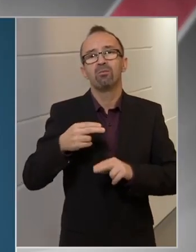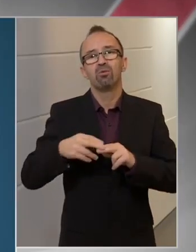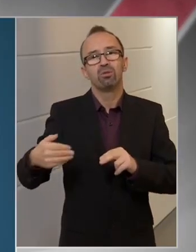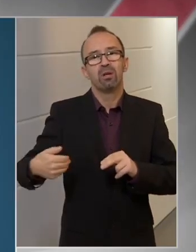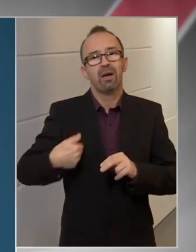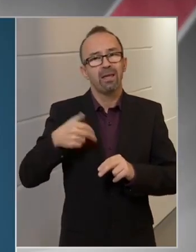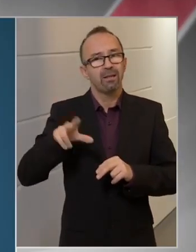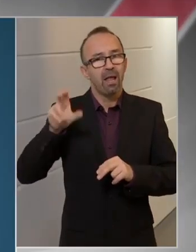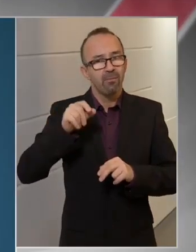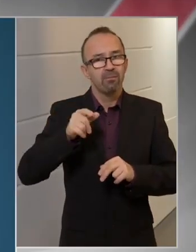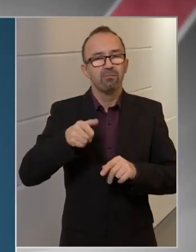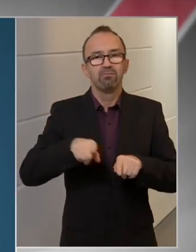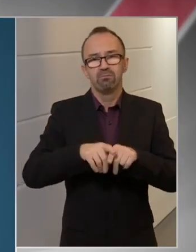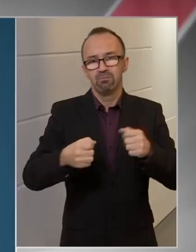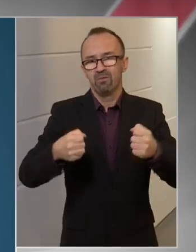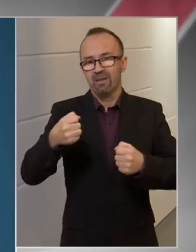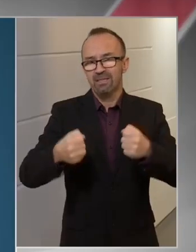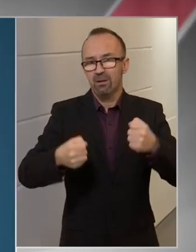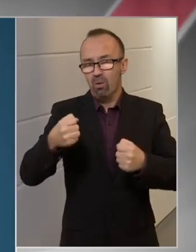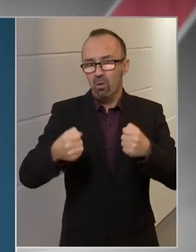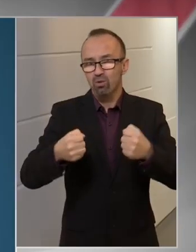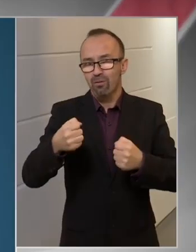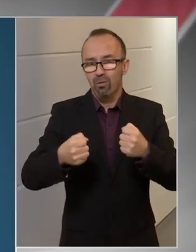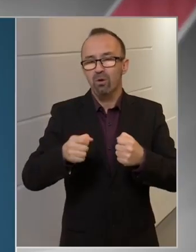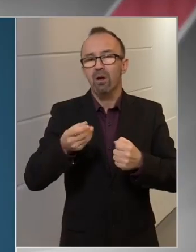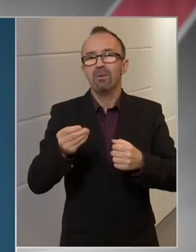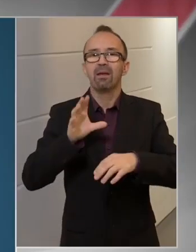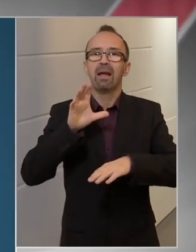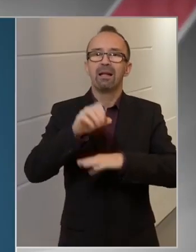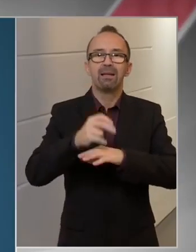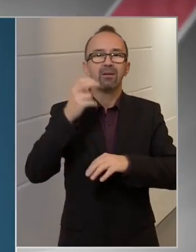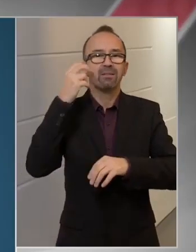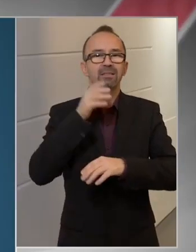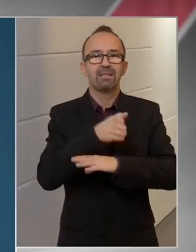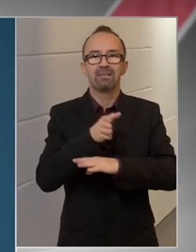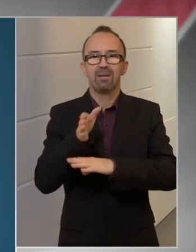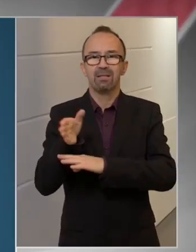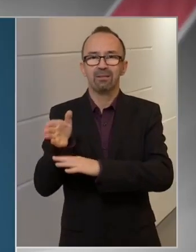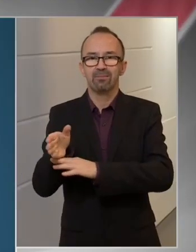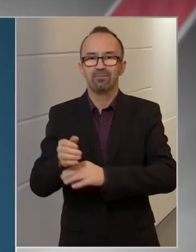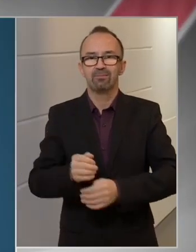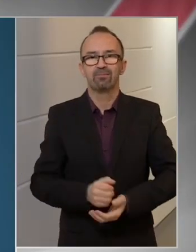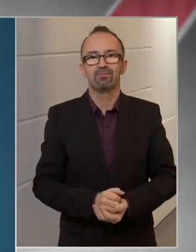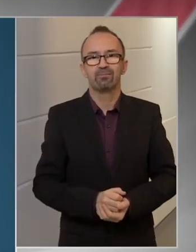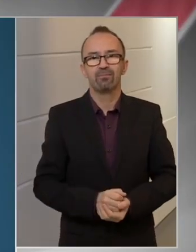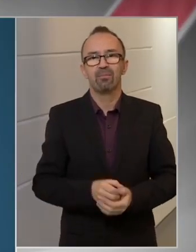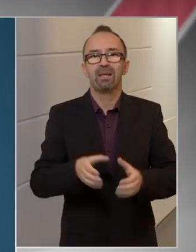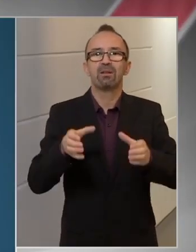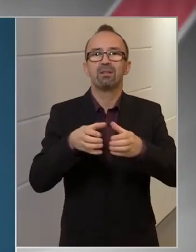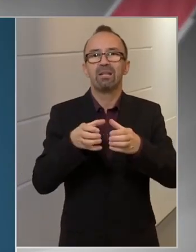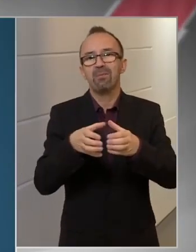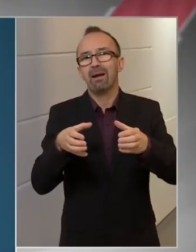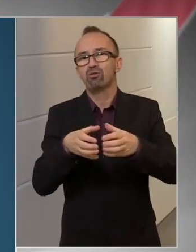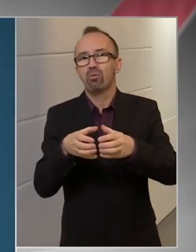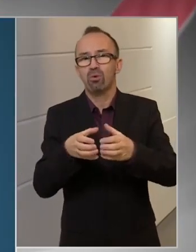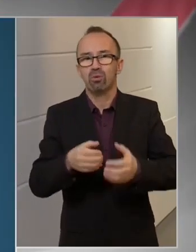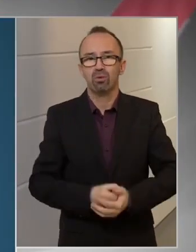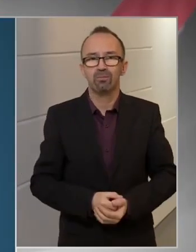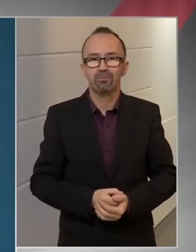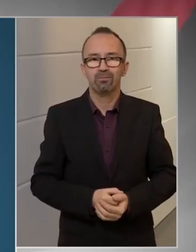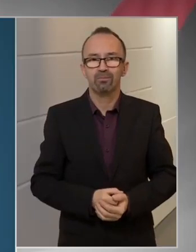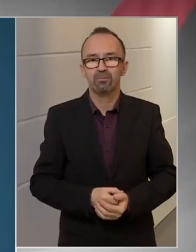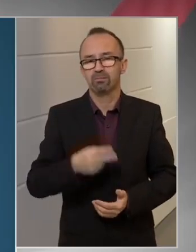pedig ezeket a gépkocsikat vezetik, amivel elérik az intézményeket ezek a tímek, ezek a kis csoportok.